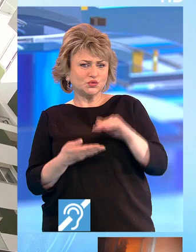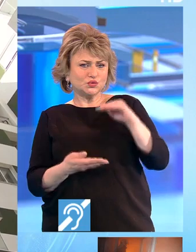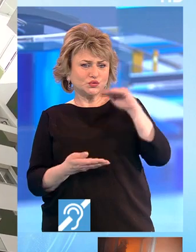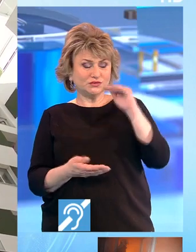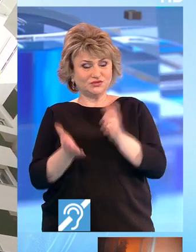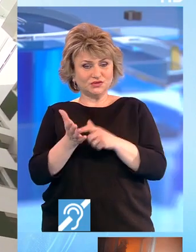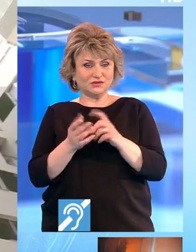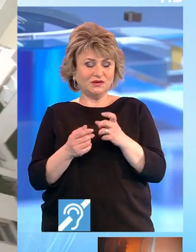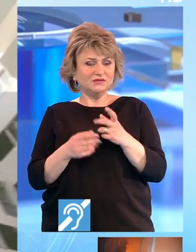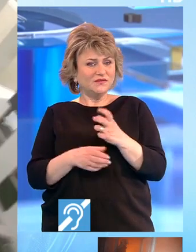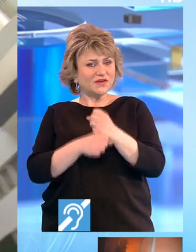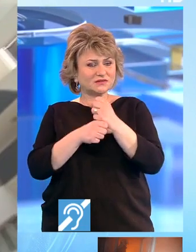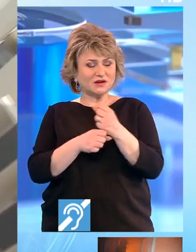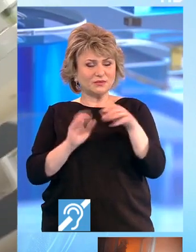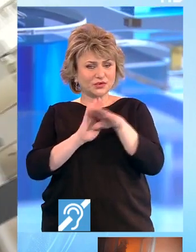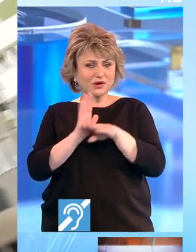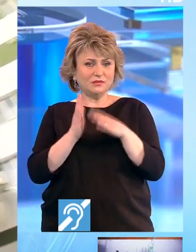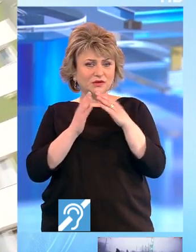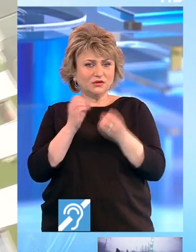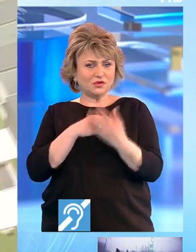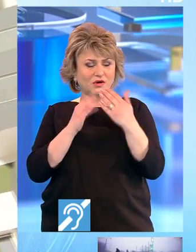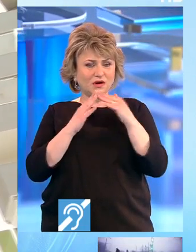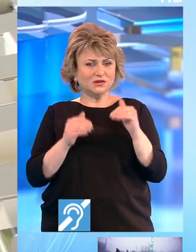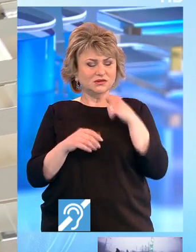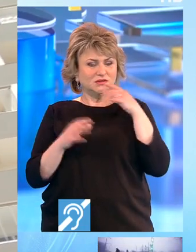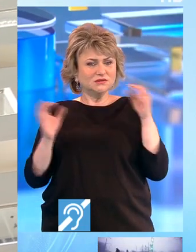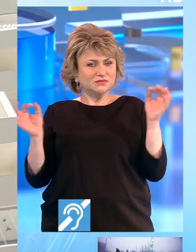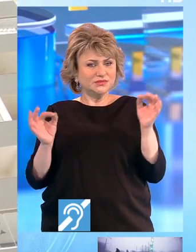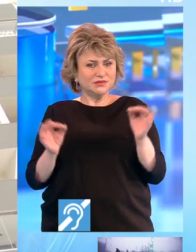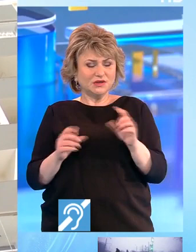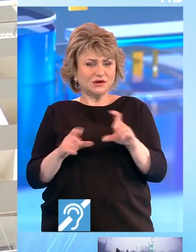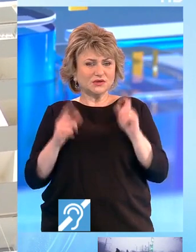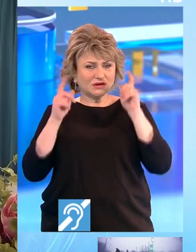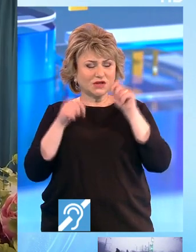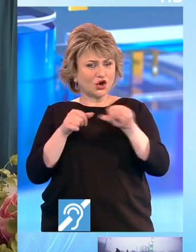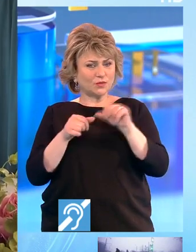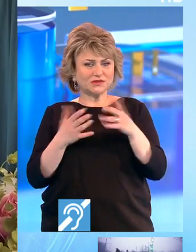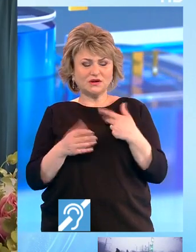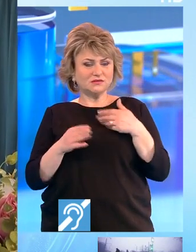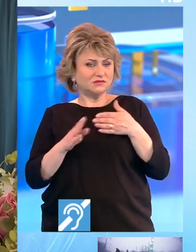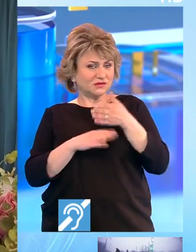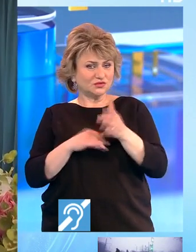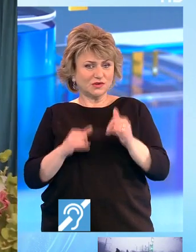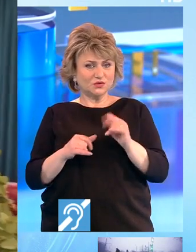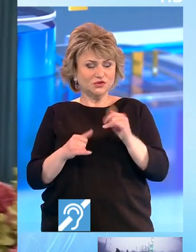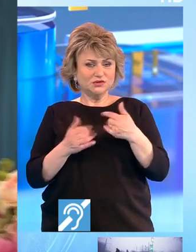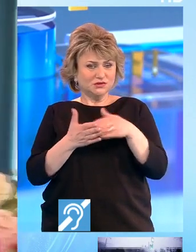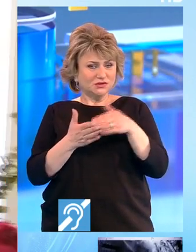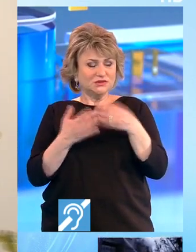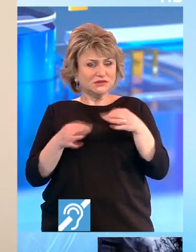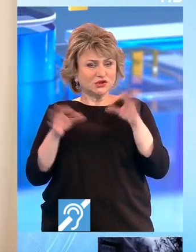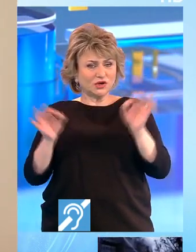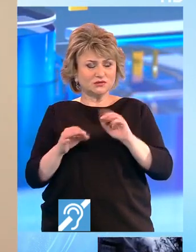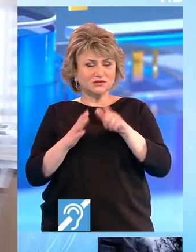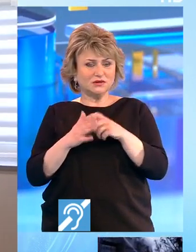Cererea de finanțare prin programul Noua Casa este în scădere față de anul trecut din cauza crizei economice pe care o traversăm. Până acum s-a consumat doar 10